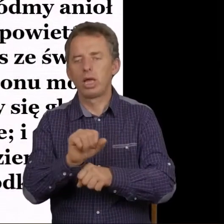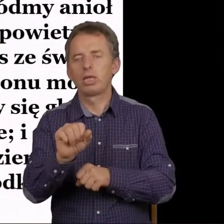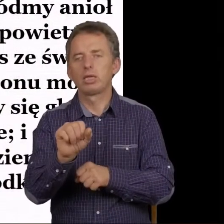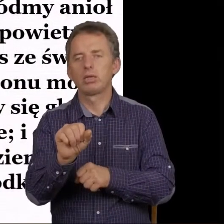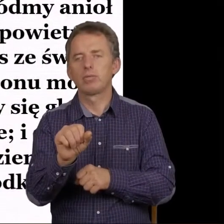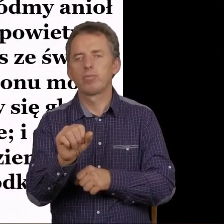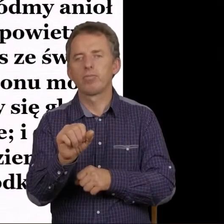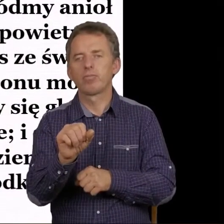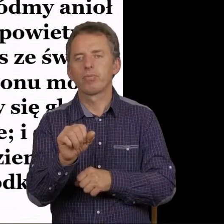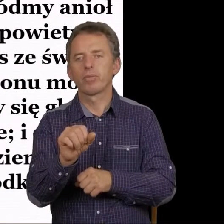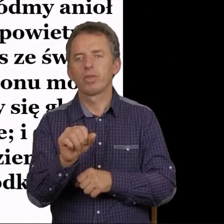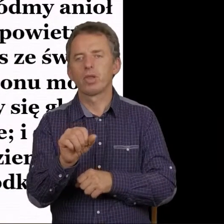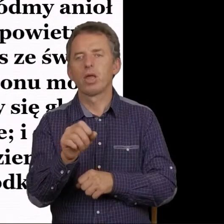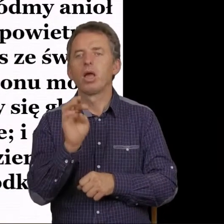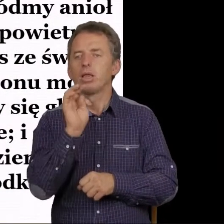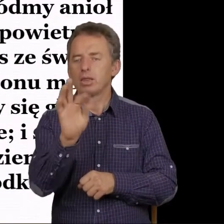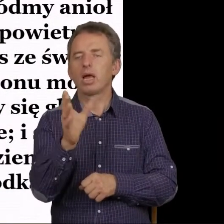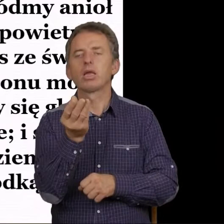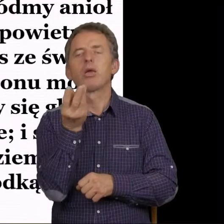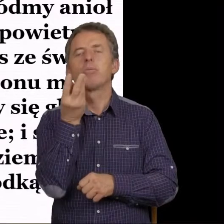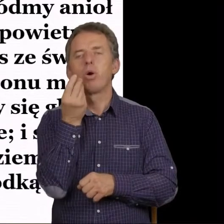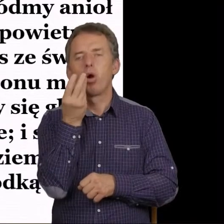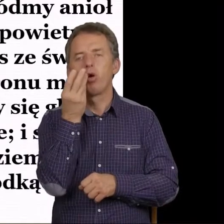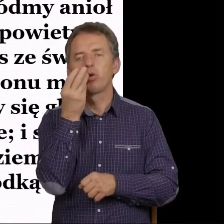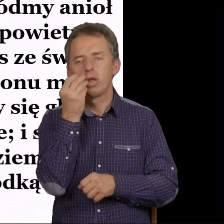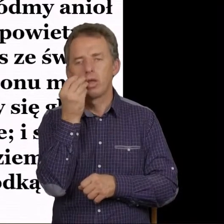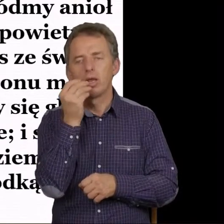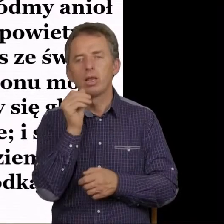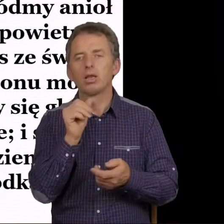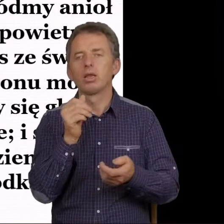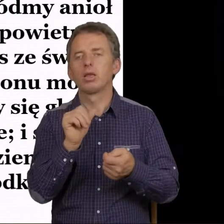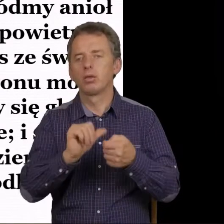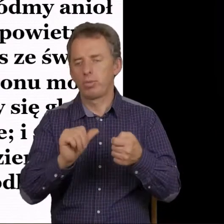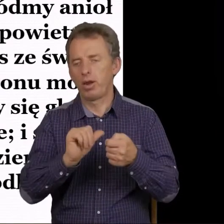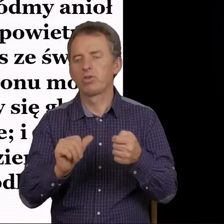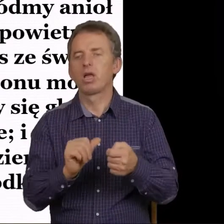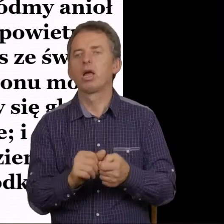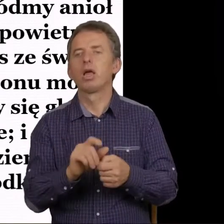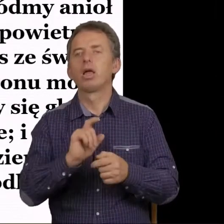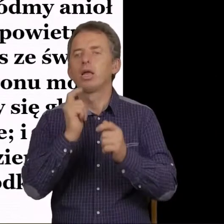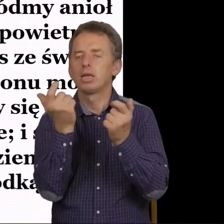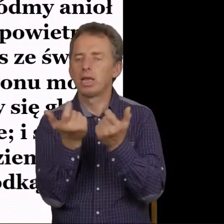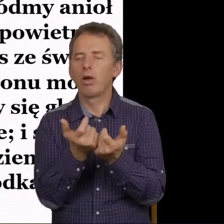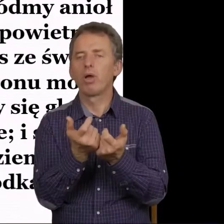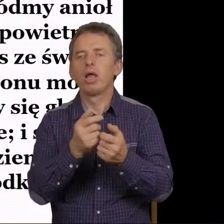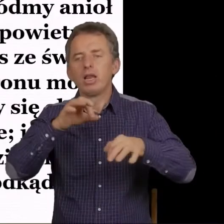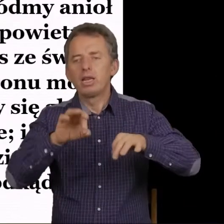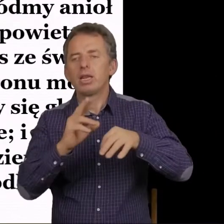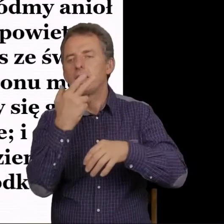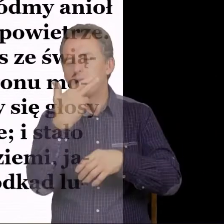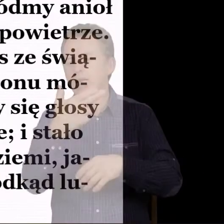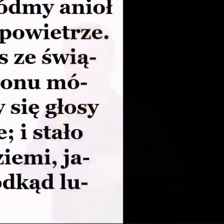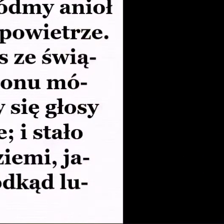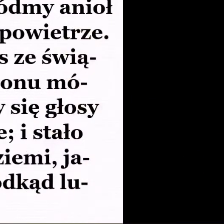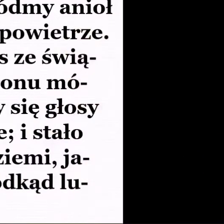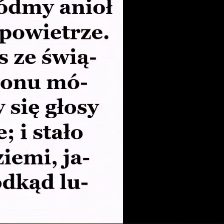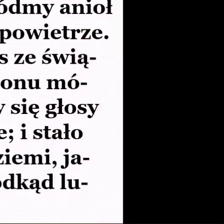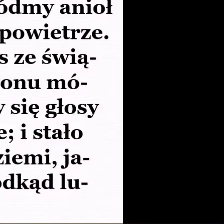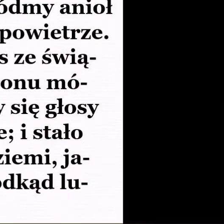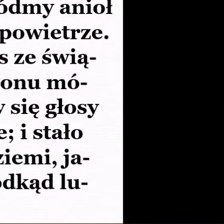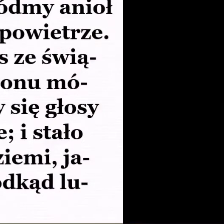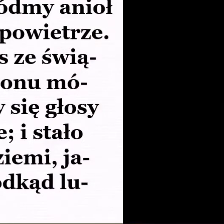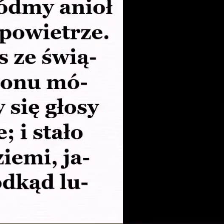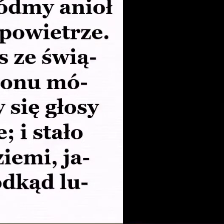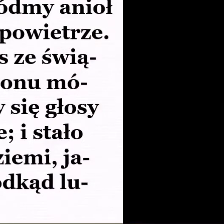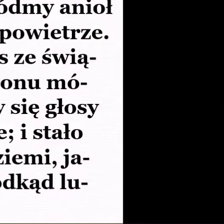to jest proszę Państwa taki pocieszający wtręt w tej całej narracji, która jest minorowa. Prawda? Bo tu się dzieją